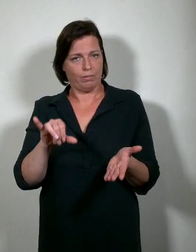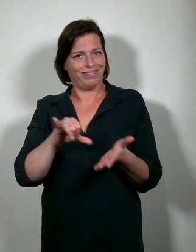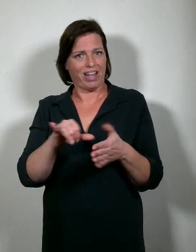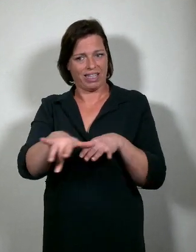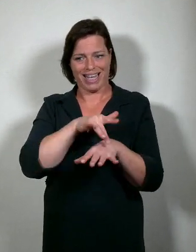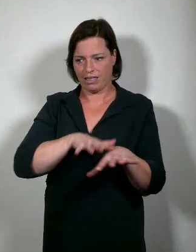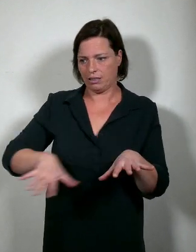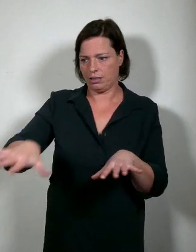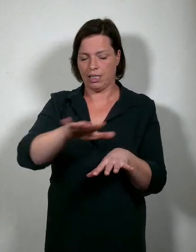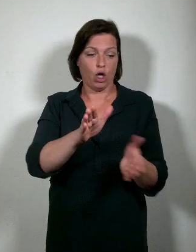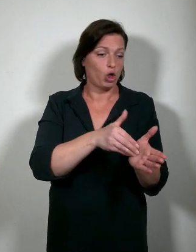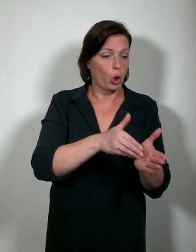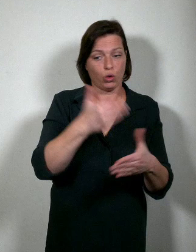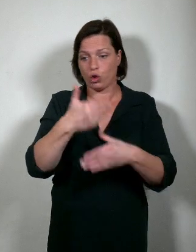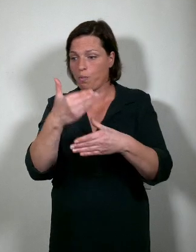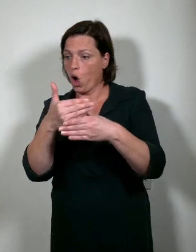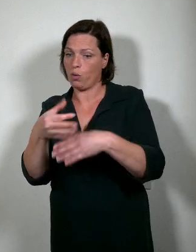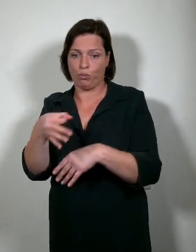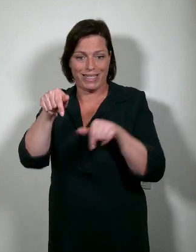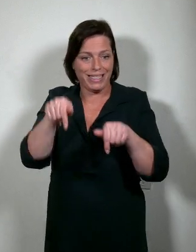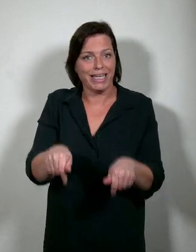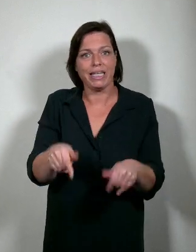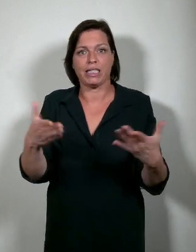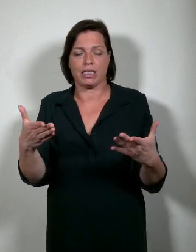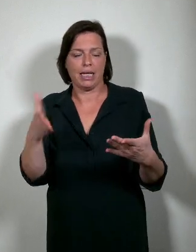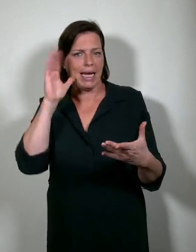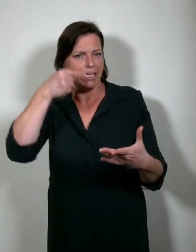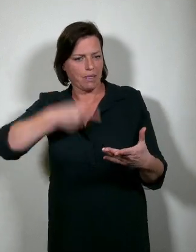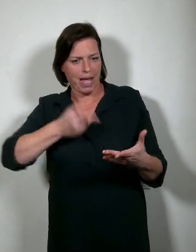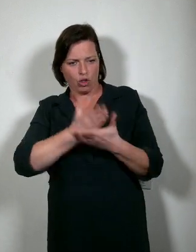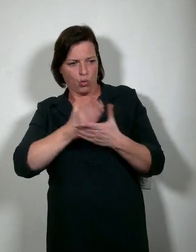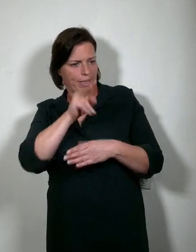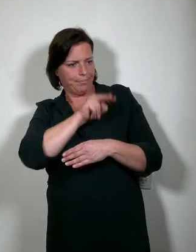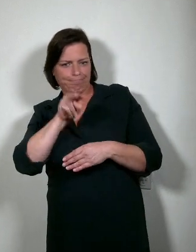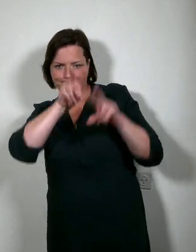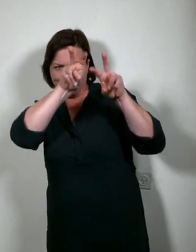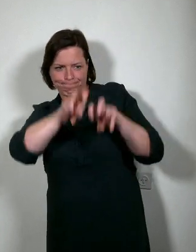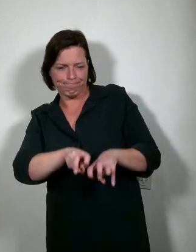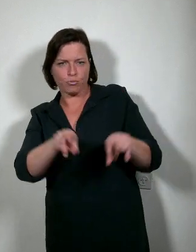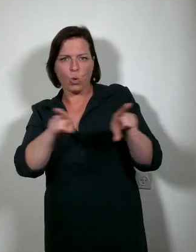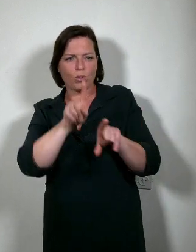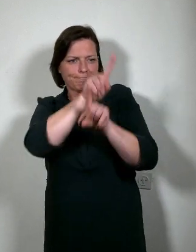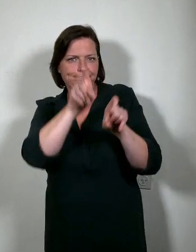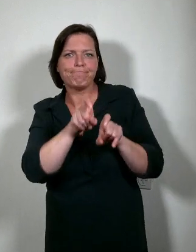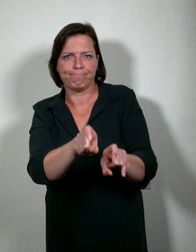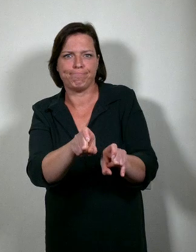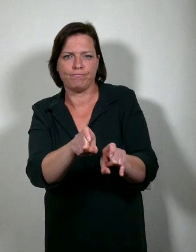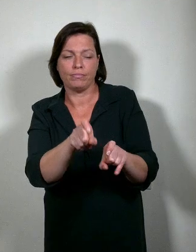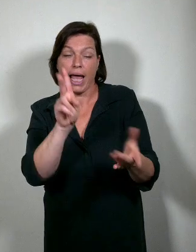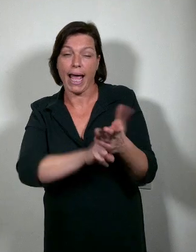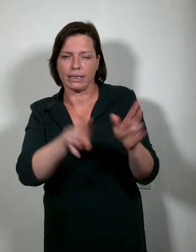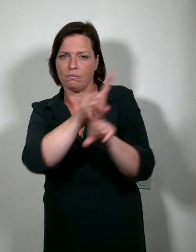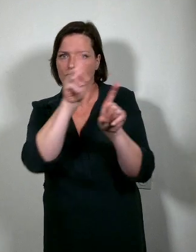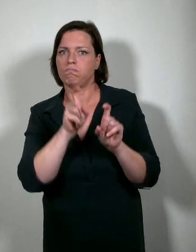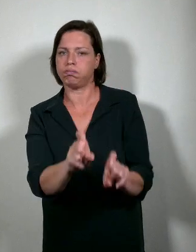gebouwen, onze gronden en onze positie in de stad de voorbije maanden geanalyseerd en in vraag gesteld. En grondig in vraag